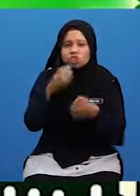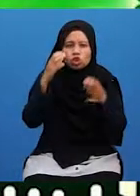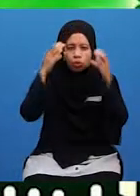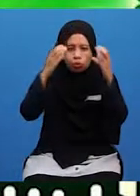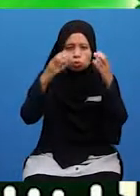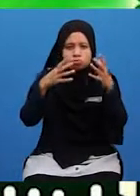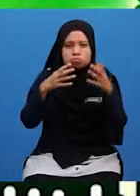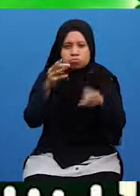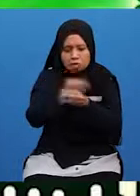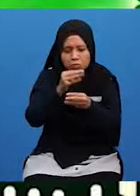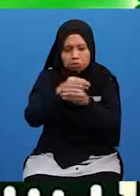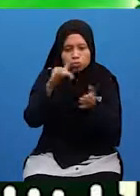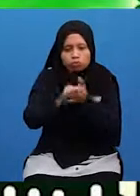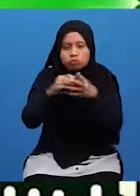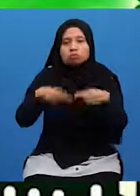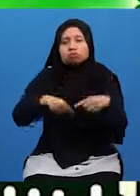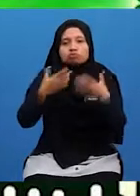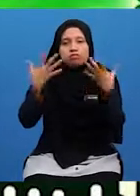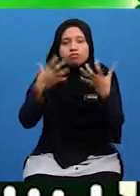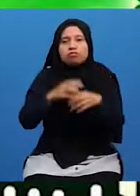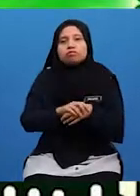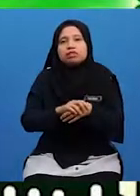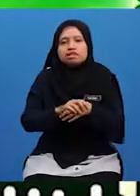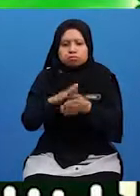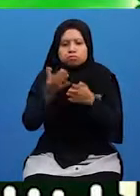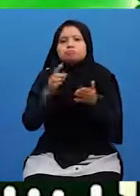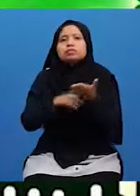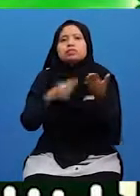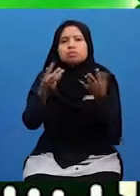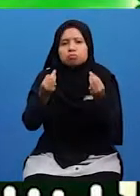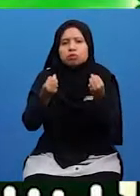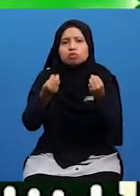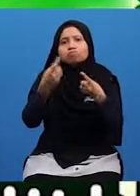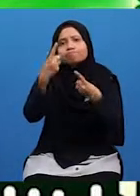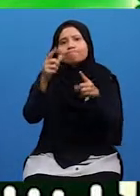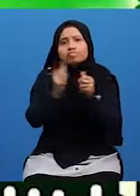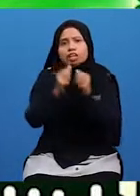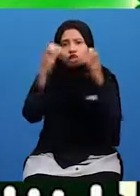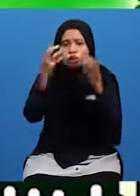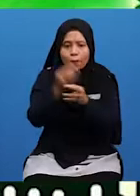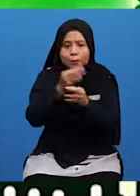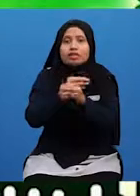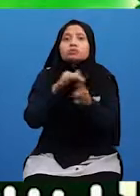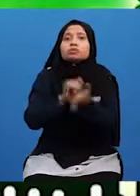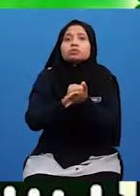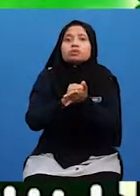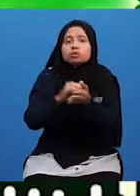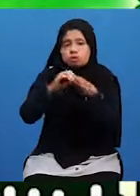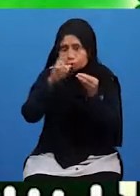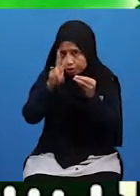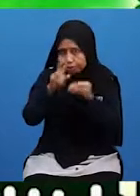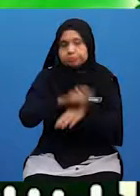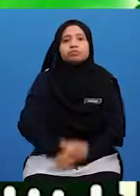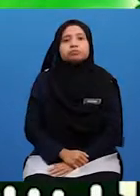matematik itu garang Apa nak jawab Kepada cikgu matematik itu nanti? Situasi yang kedua